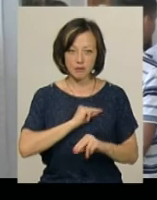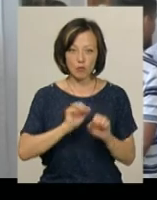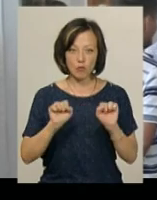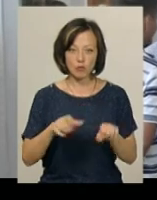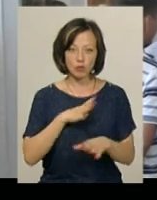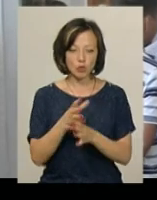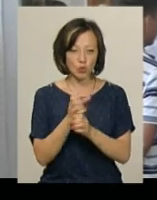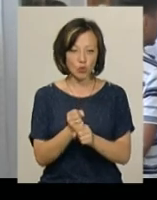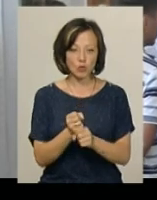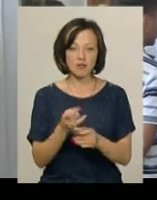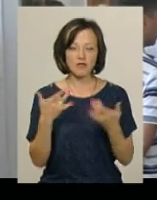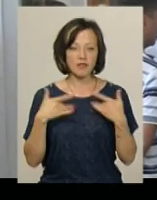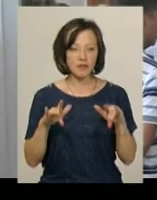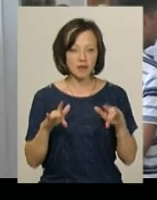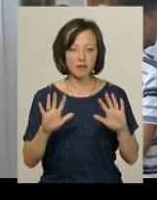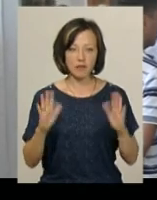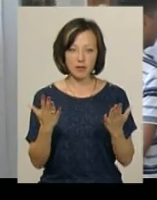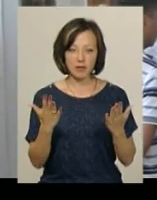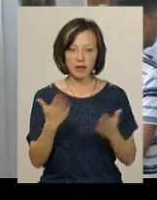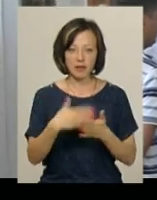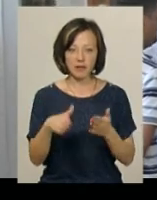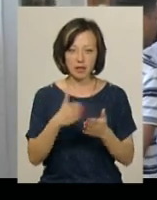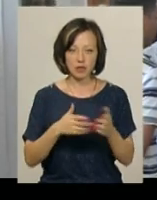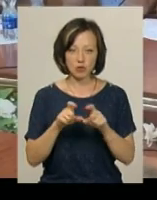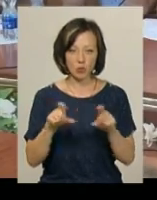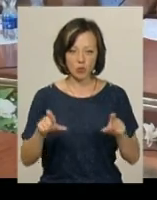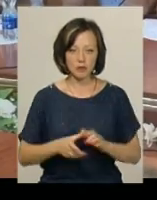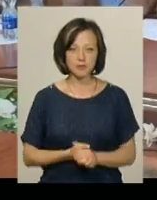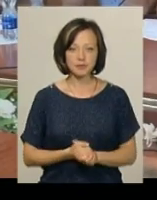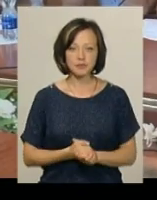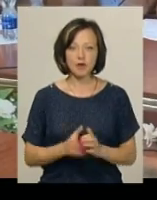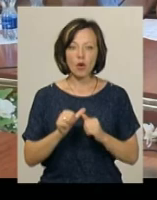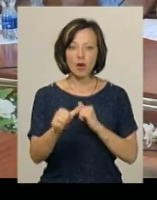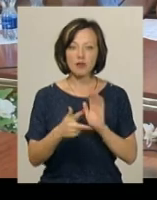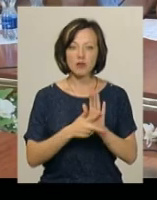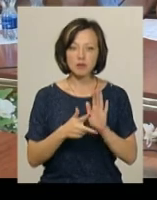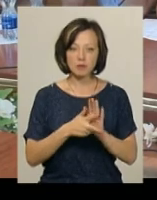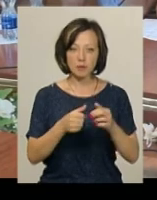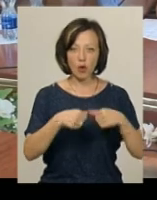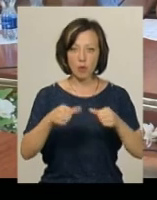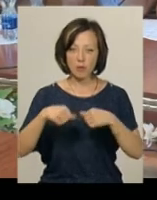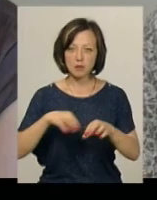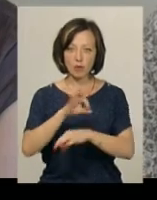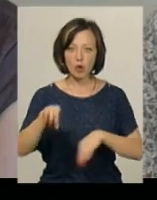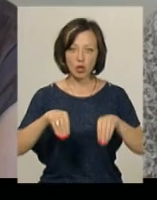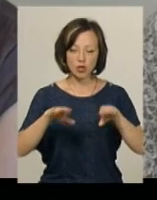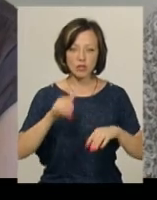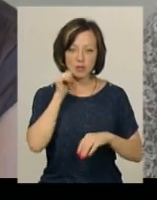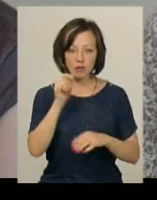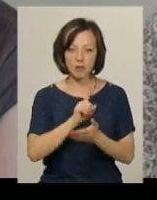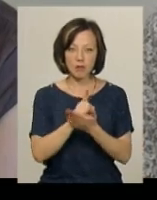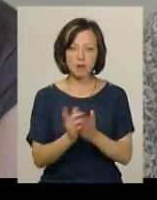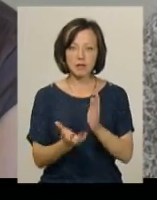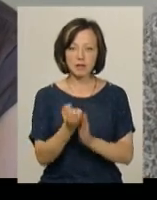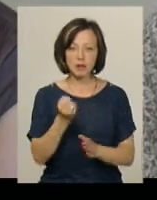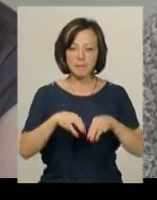можуть бути скорочені, вивелені в випадку ліквідації школи. Окрім восьми депутатських комісій, проєкт рішення завтрашньої сесії має підтримати